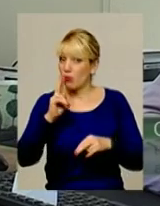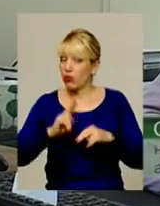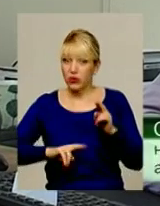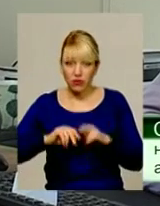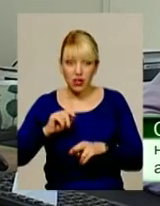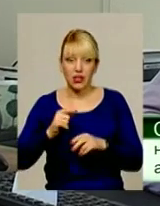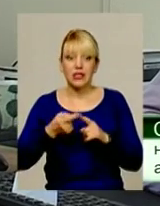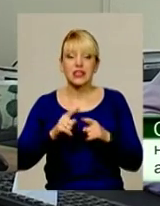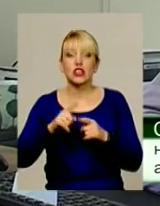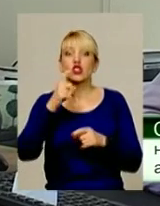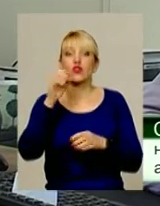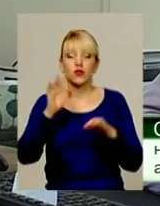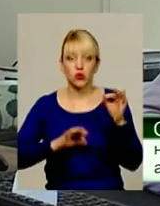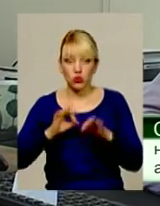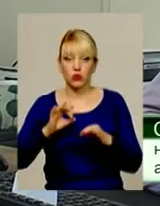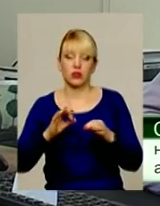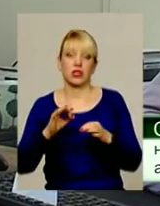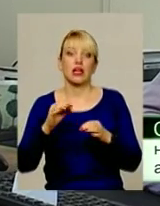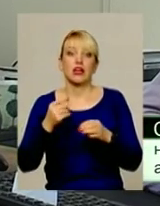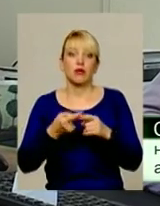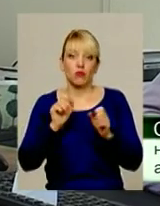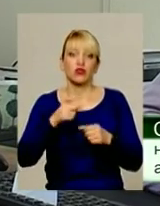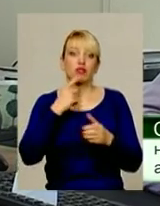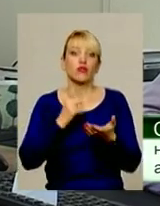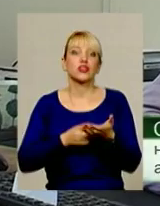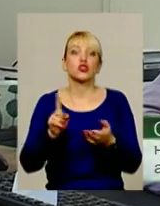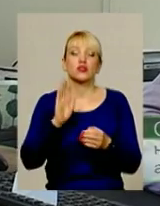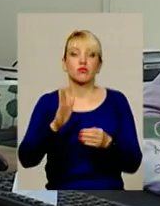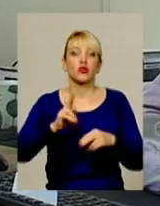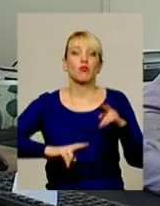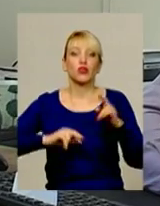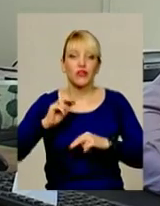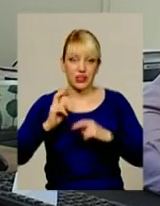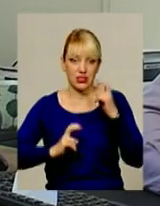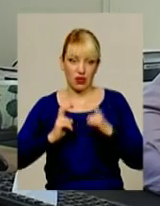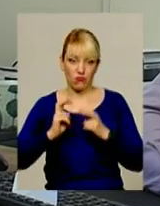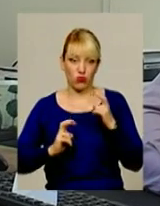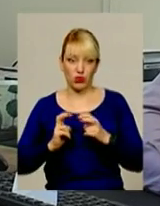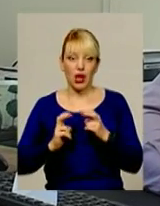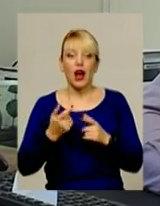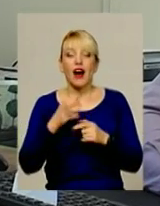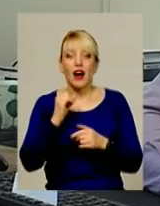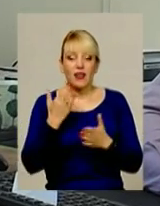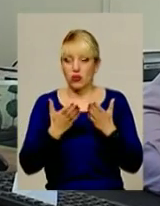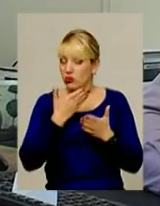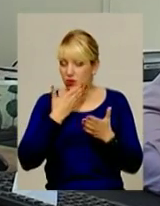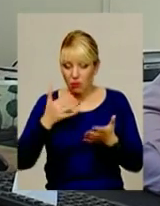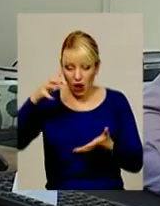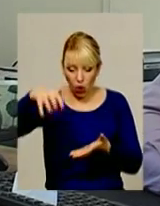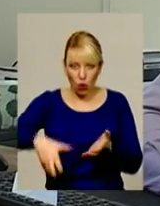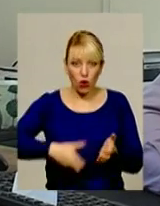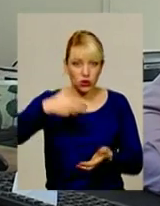% можна довести, що то були підготовчі роботи. І наступним етапом є виконання будівельних робіт. Якщо немає розгорття